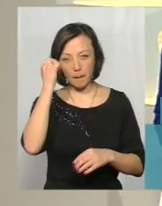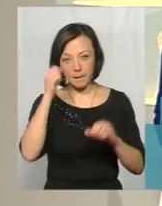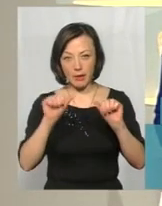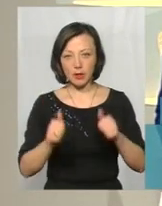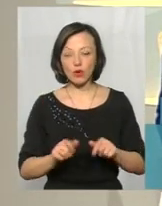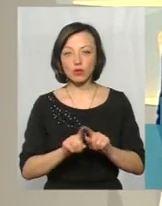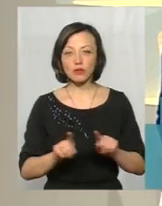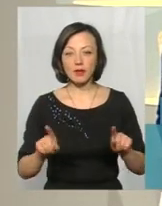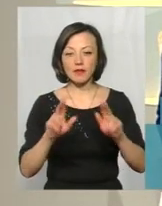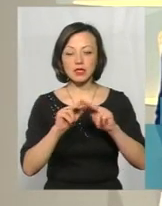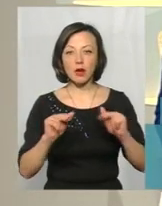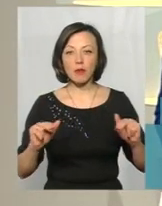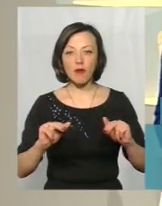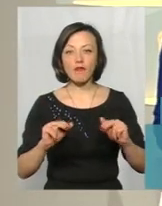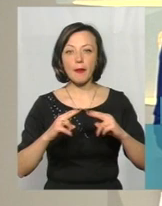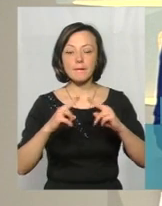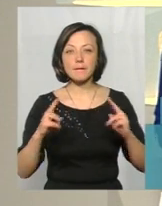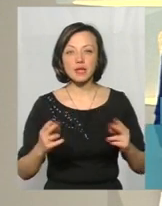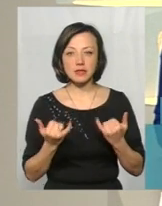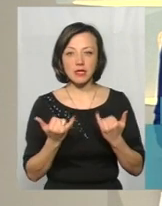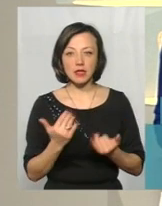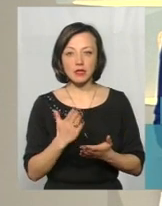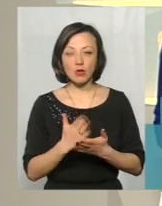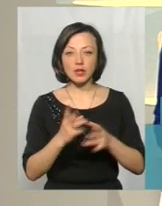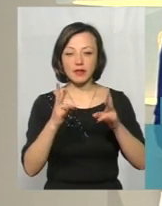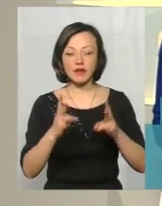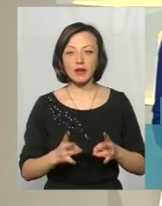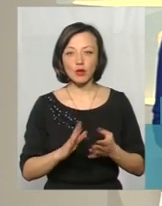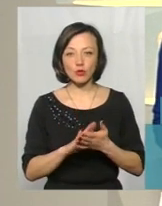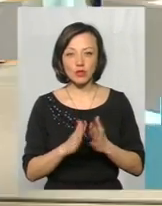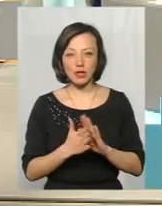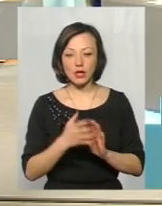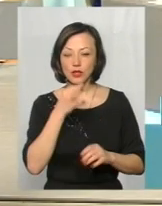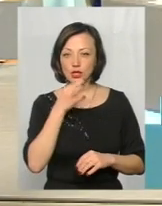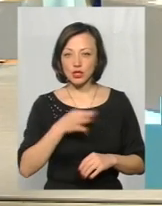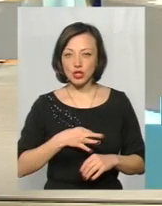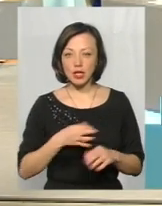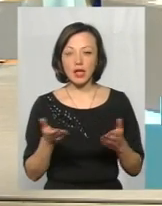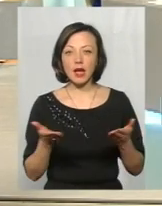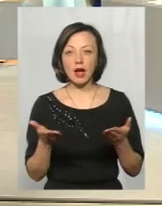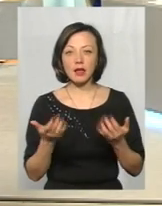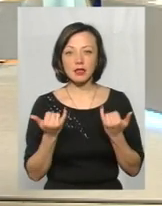особливо замковий міст, що він зараз знаходиться в аварійному стані. Скажіть, які зараз мають